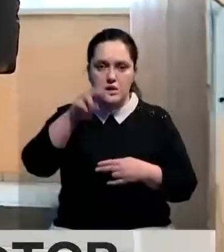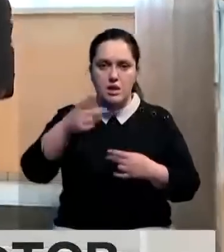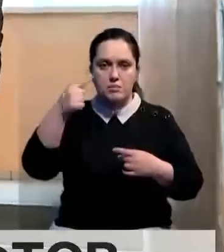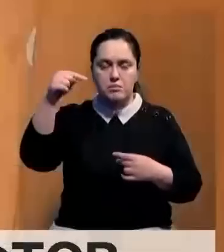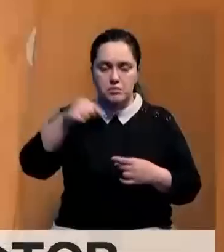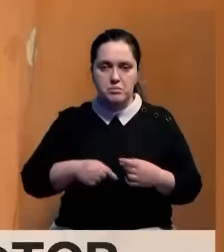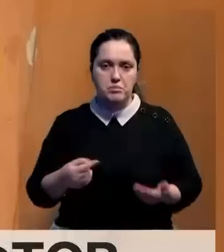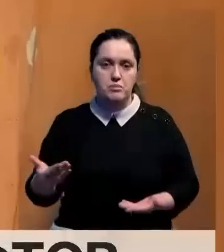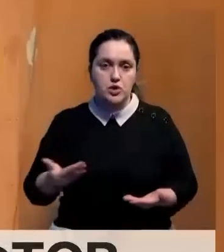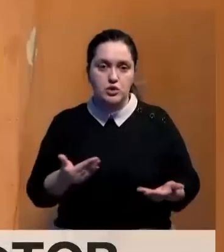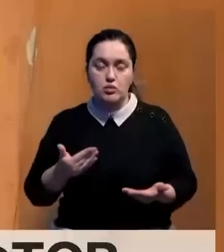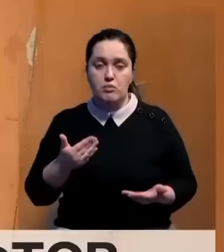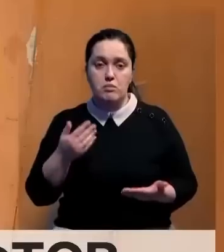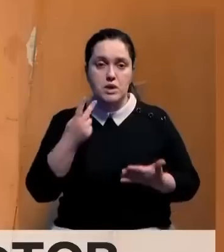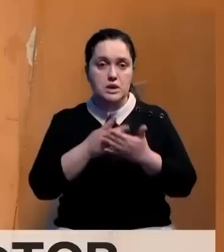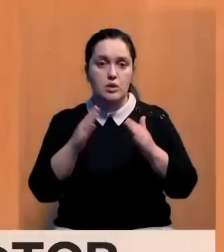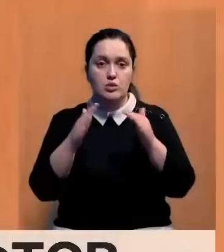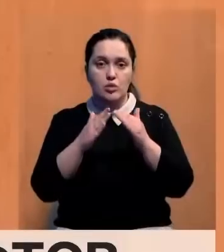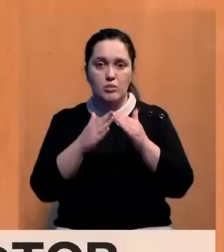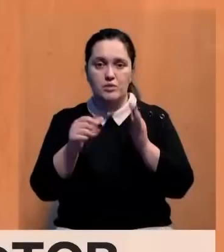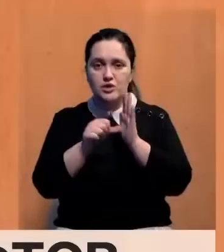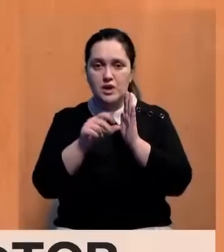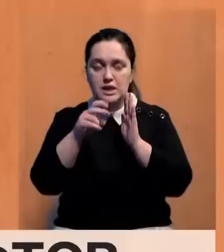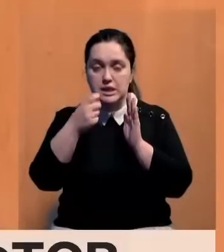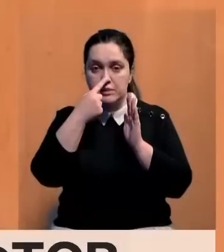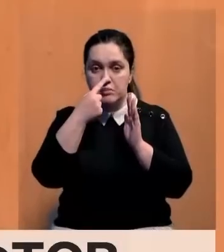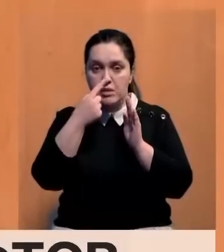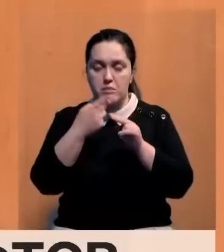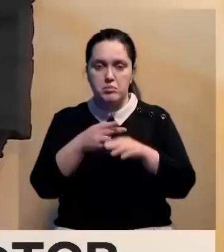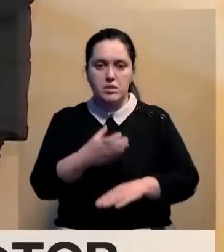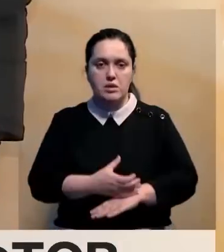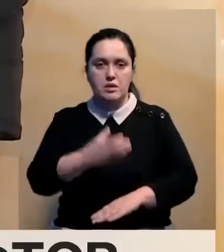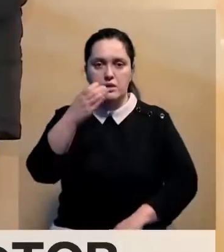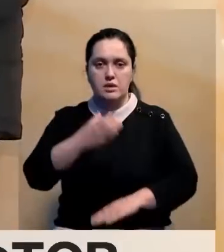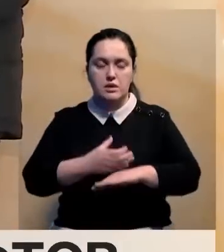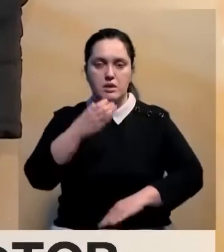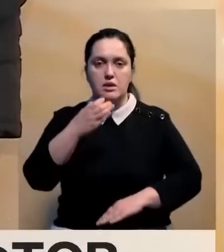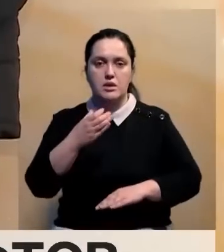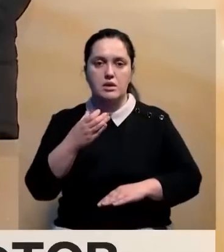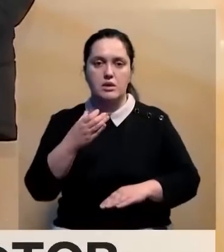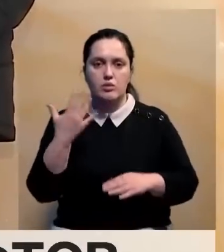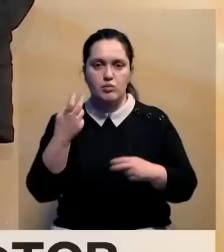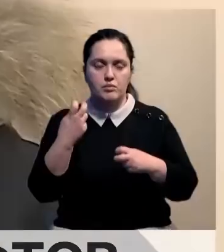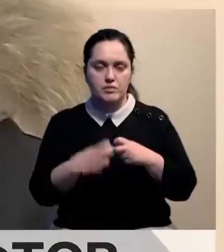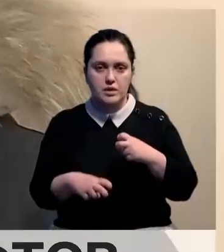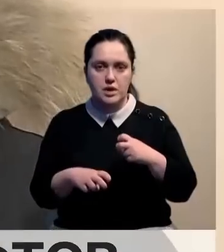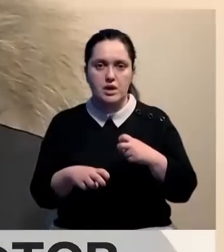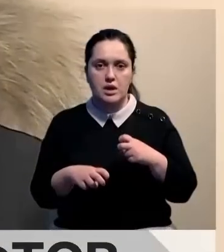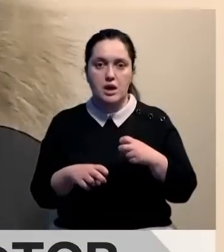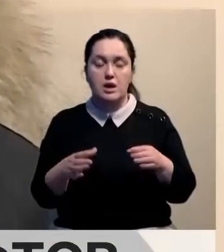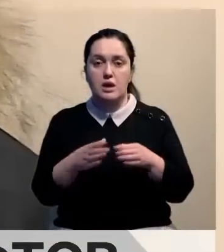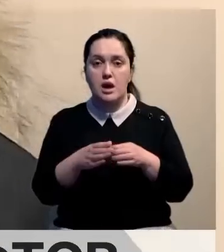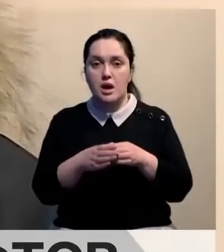этажей пешком. Несмотря на то, что дом сдали всего 6 лет назад, подъемное устройство в одном из подъездов вышло из строя. А